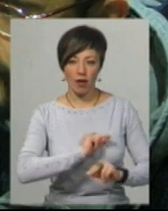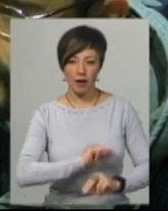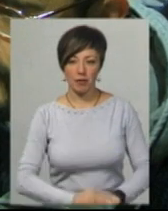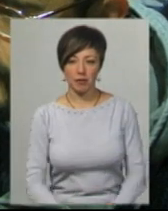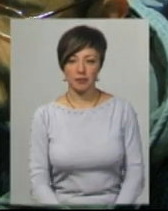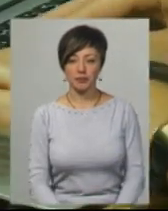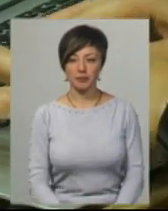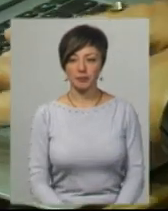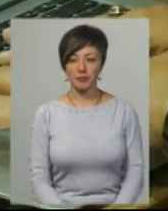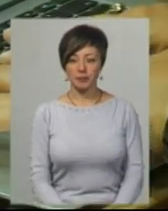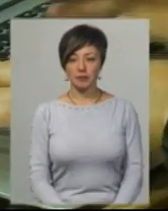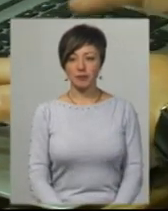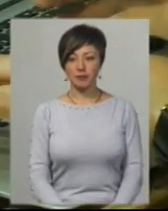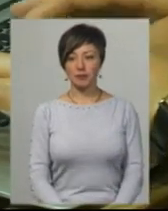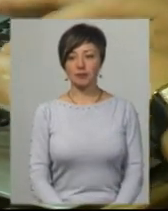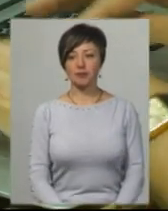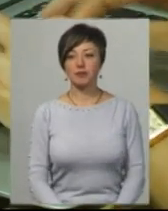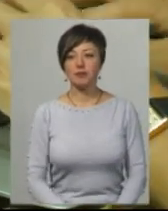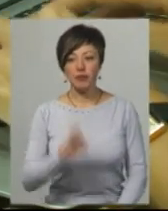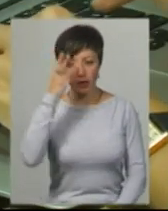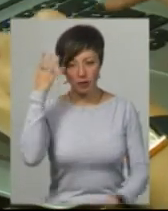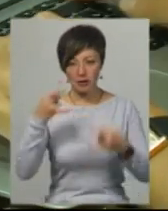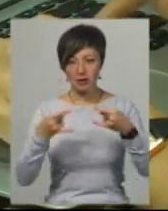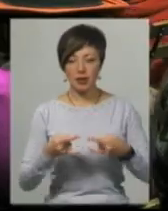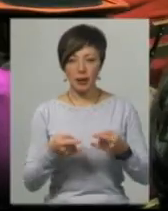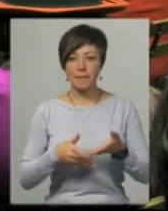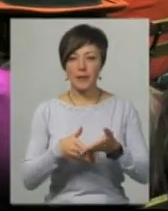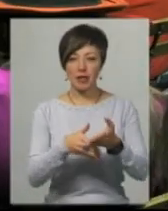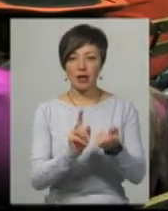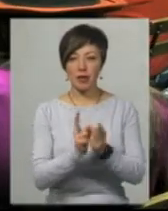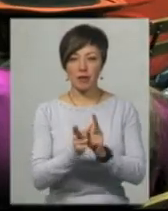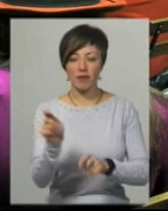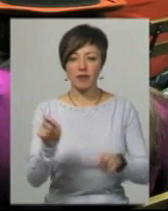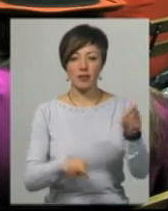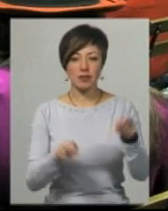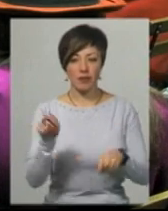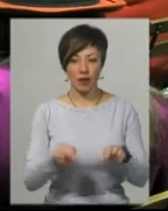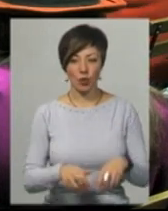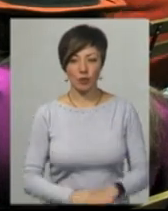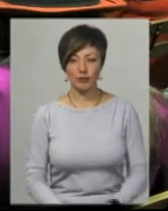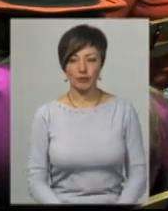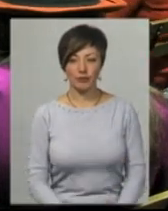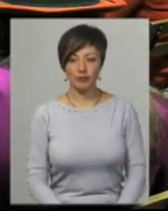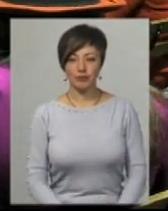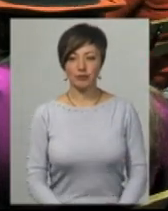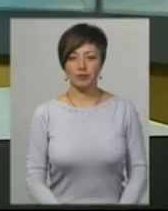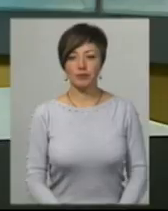Хмельницький. Нагадаю, Суспільний мовник ЮАП «Уділля» – медіапартнер літературно-перекладацького фестивалю «Транслаторіум».